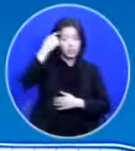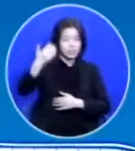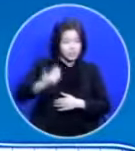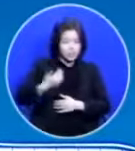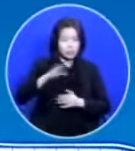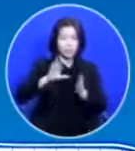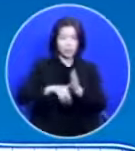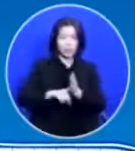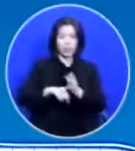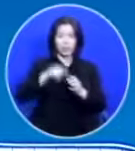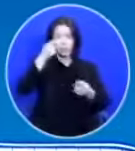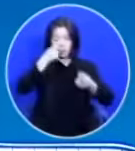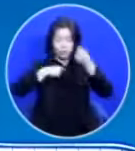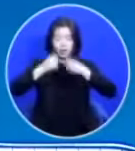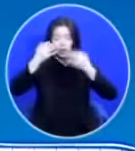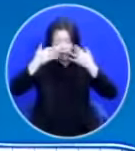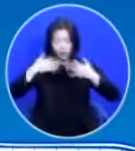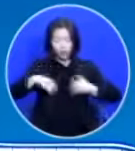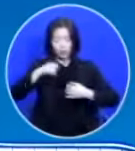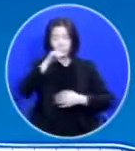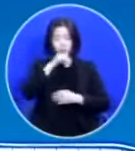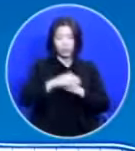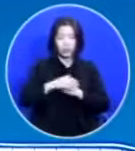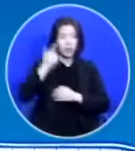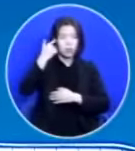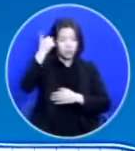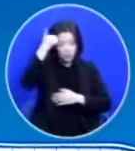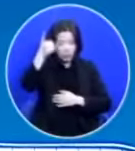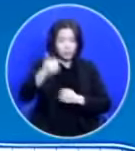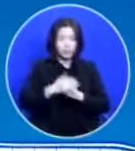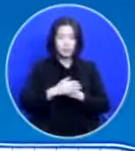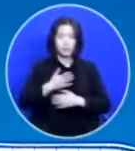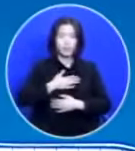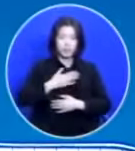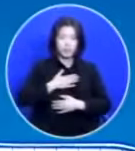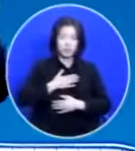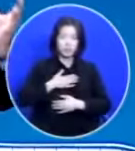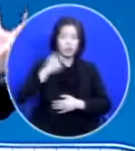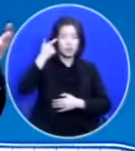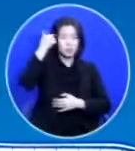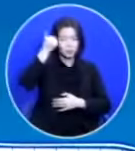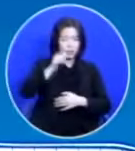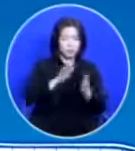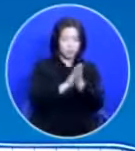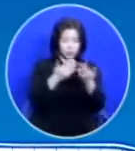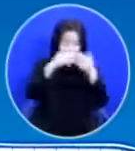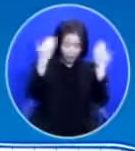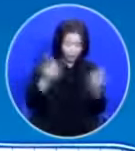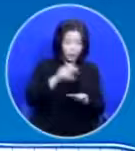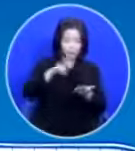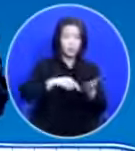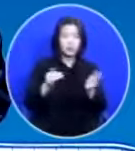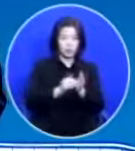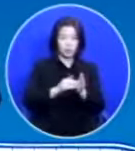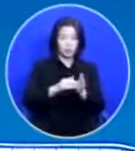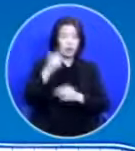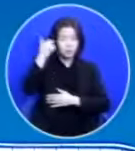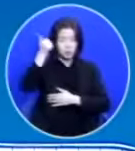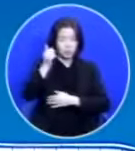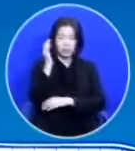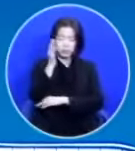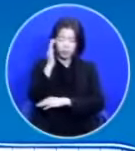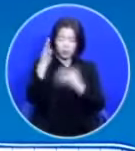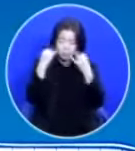펑펑 울어요 목사님 저는 목사님의 책도 다 읽어봤습니다 목사님 설교도 많이